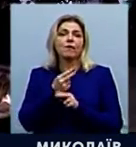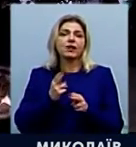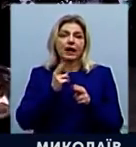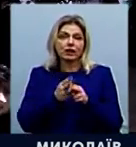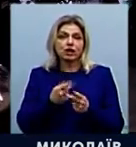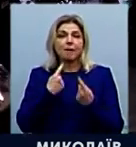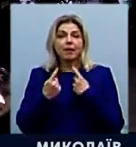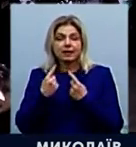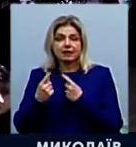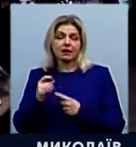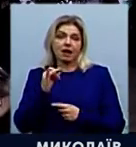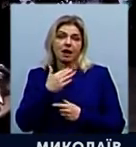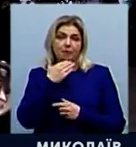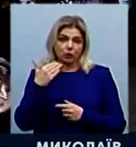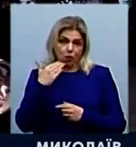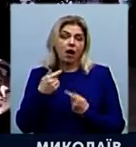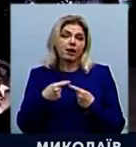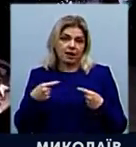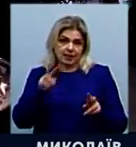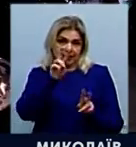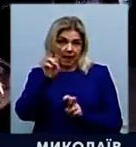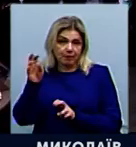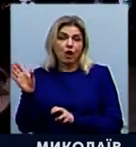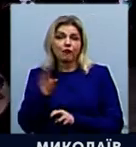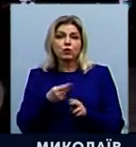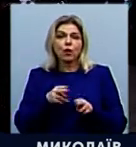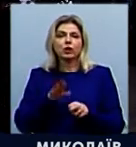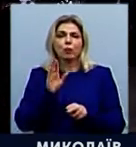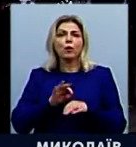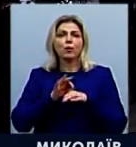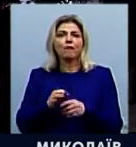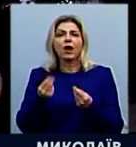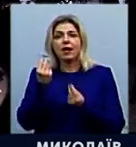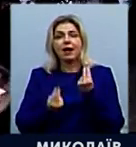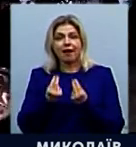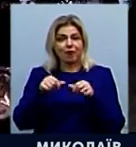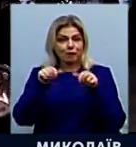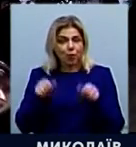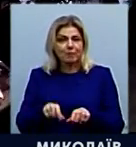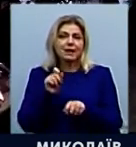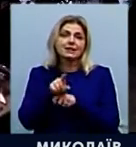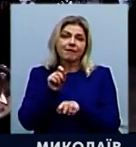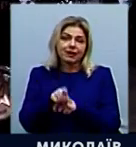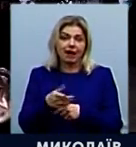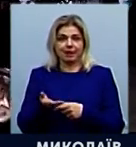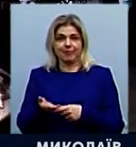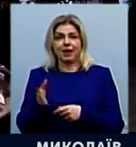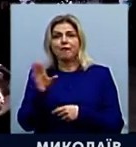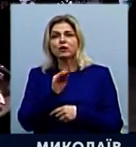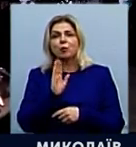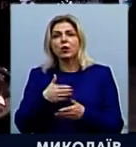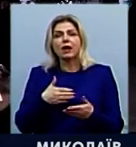дуже велика кількість цих тем. Це все буде проходити в ігровій формі, з завданнями, все буде в